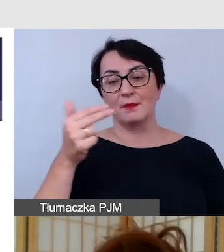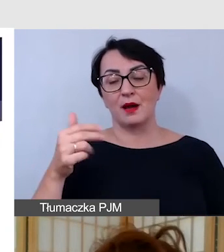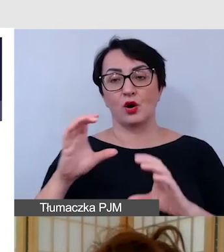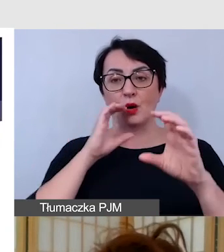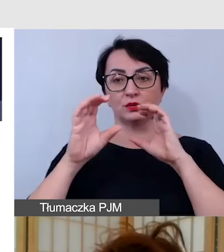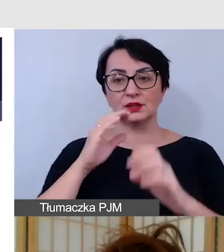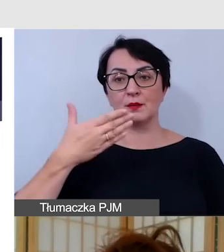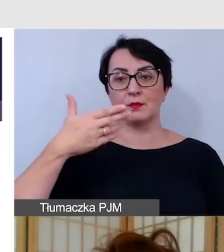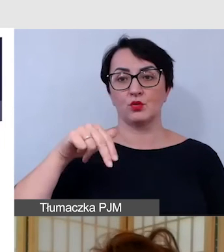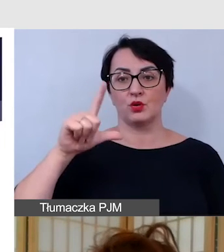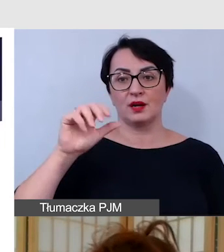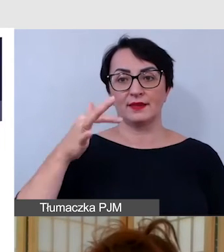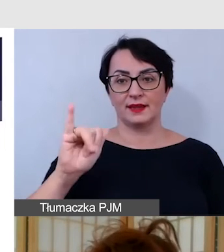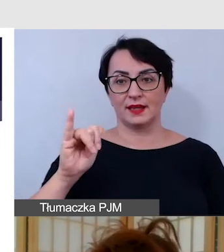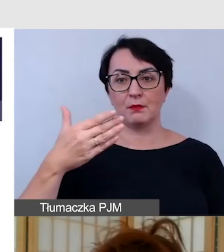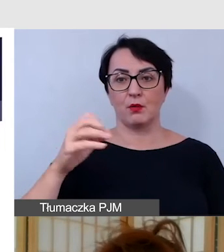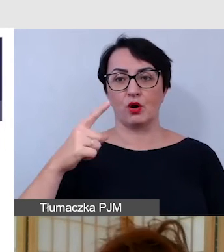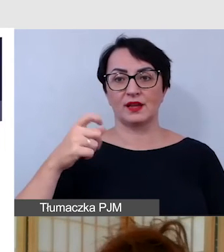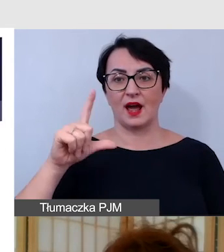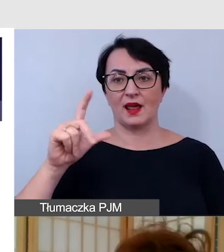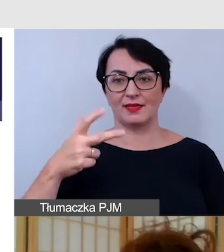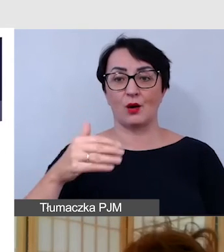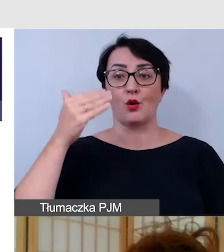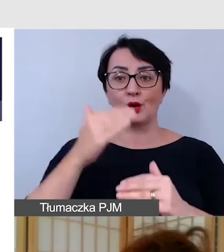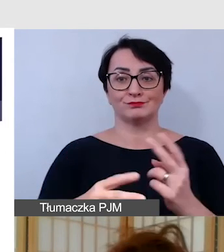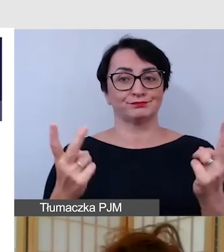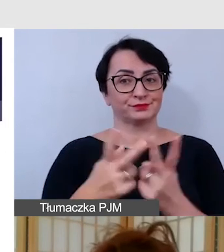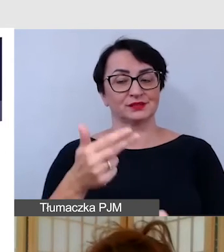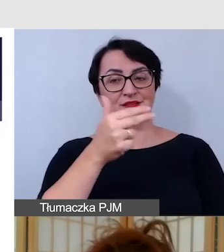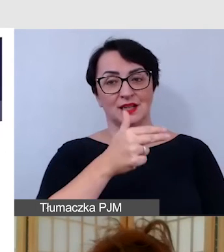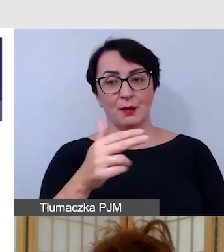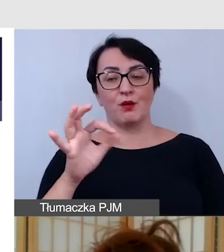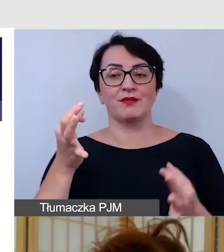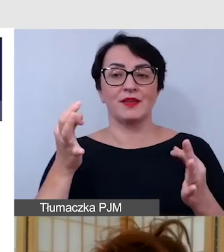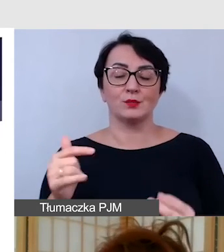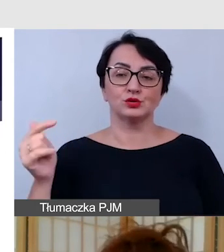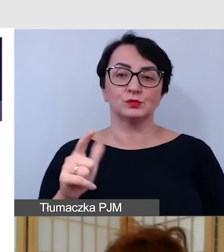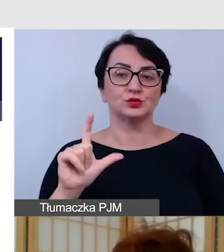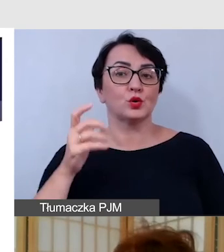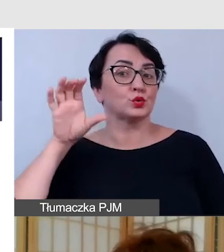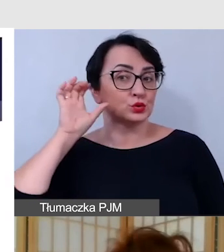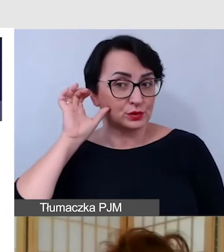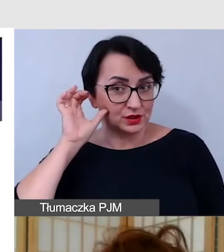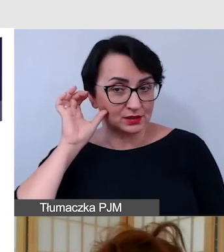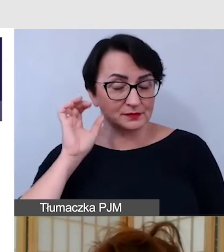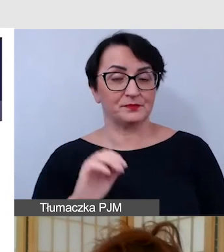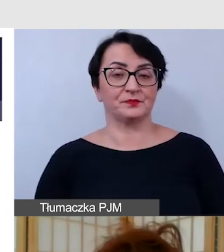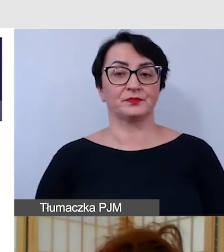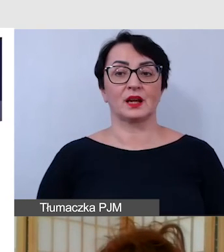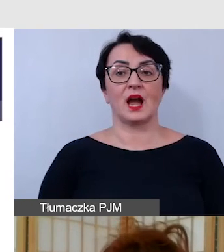i zakończyłam komunikacją multimodalną ponieważ tutaj musimy coś usłyszeć niejednokrotnie